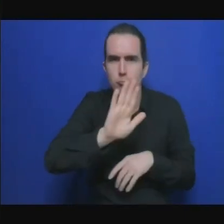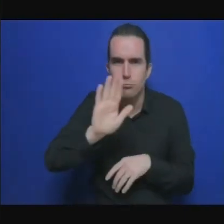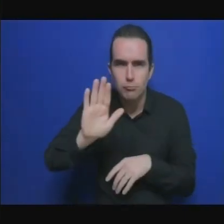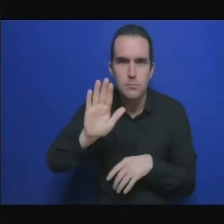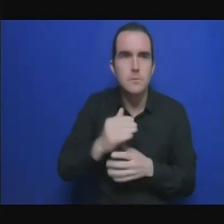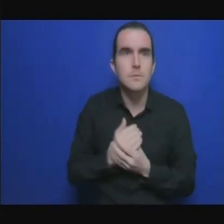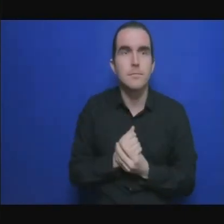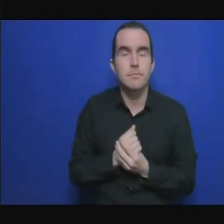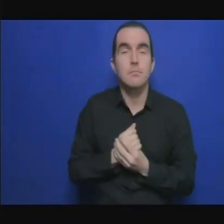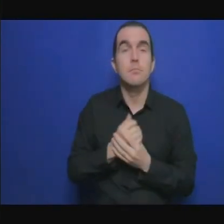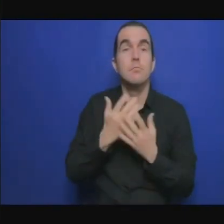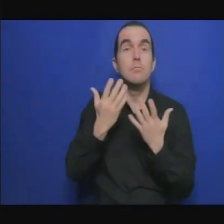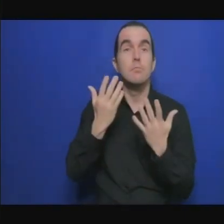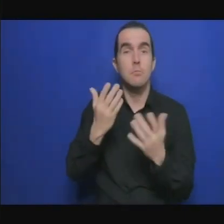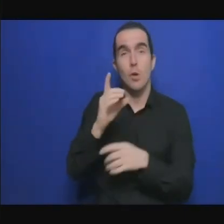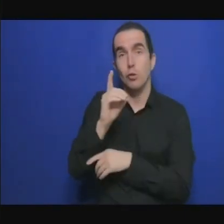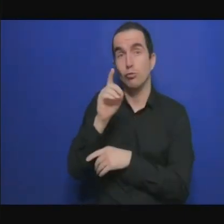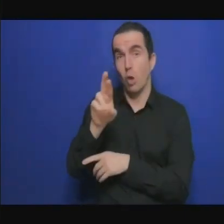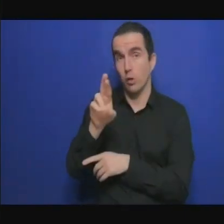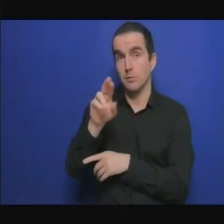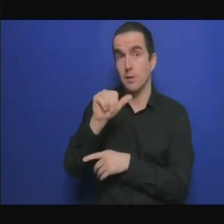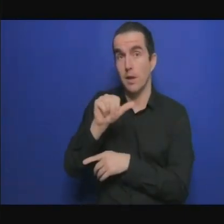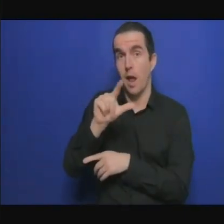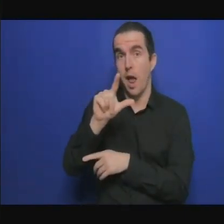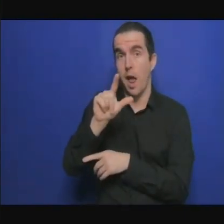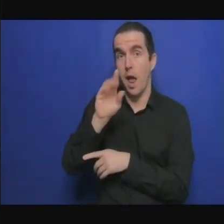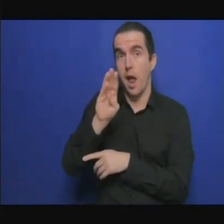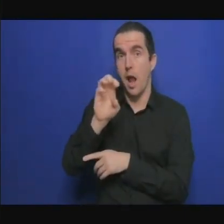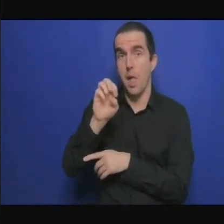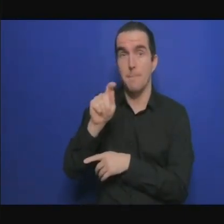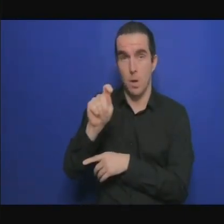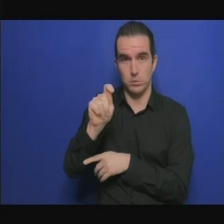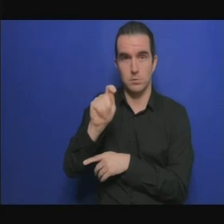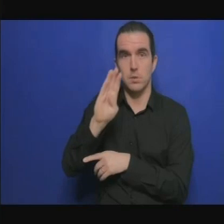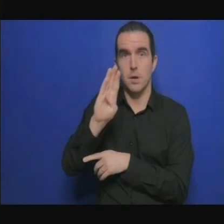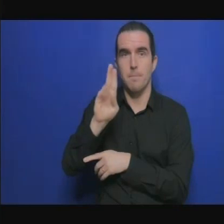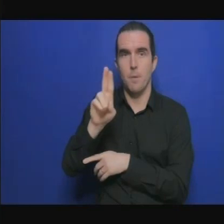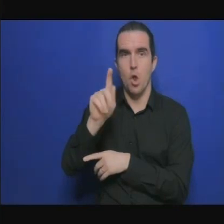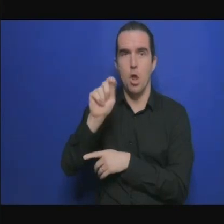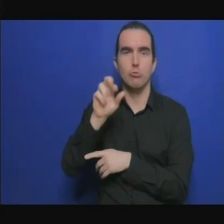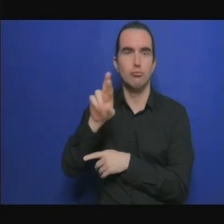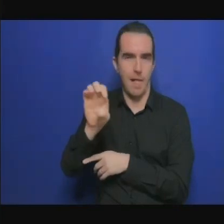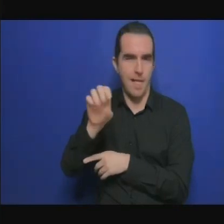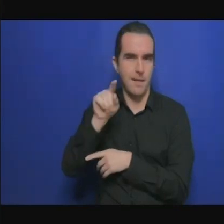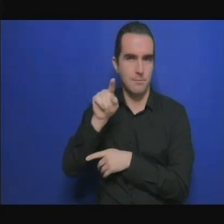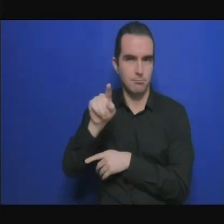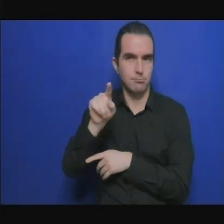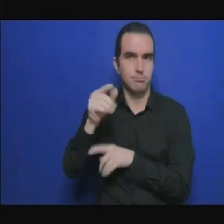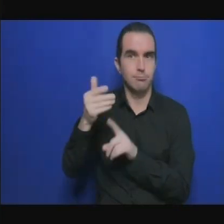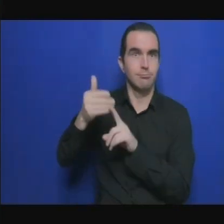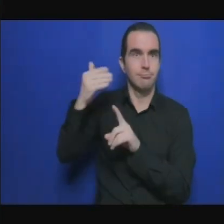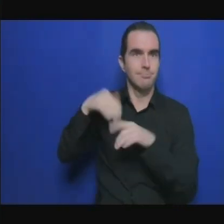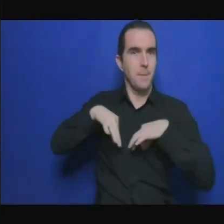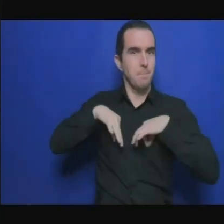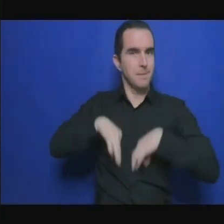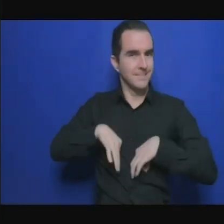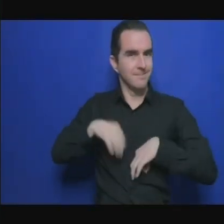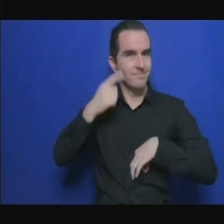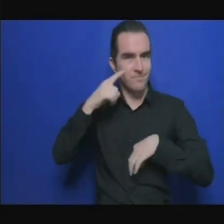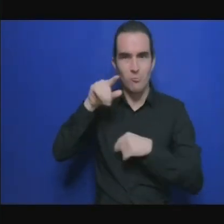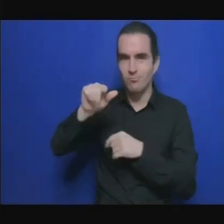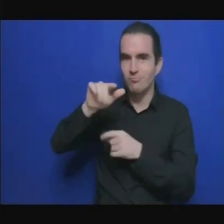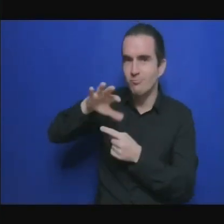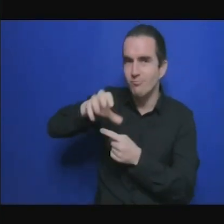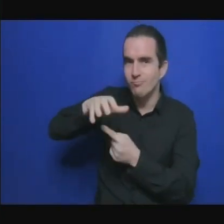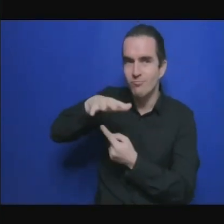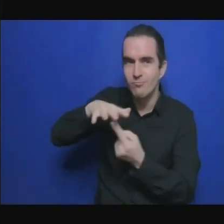d'État chargé de l'énergie, de l'eau et de la communication dans la République du Rwanda. Nous avons également M. Alkali